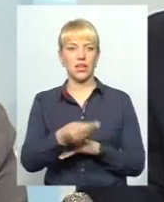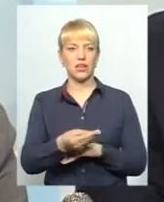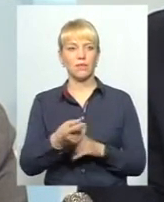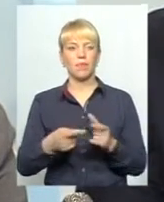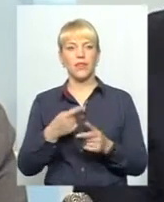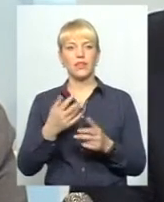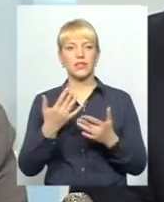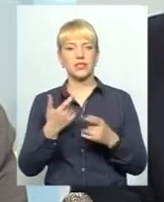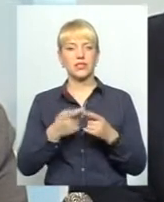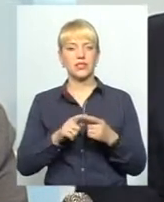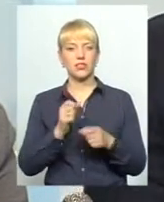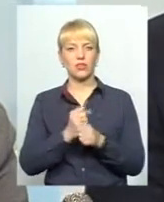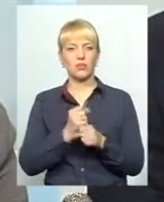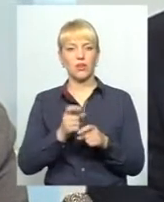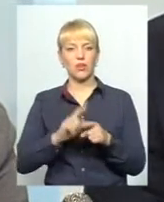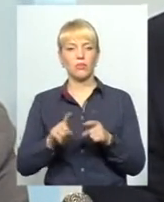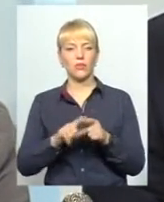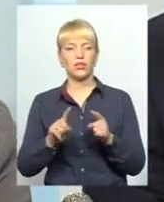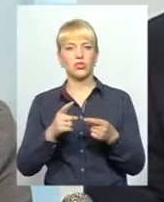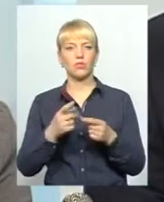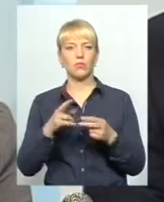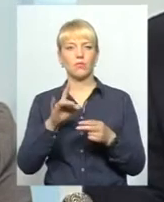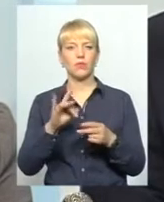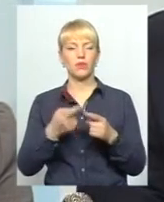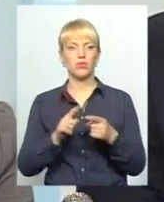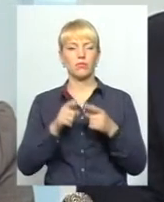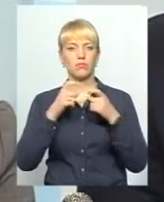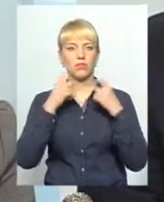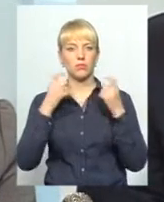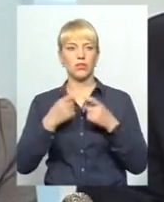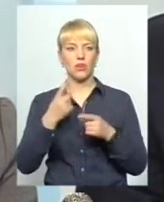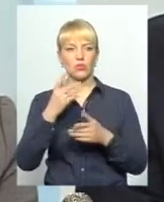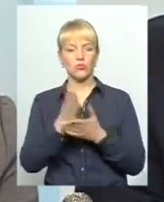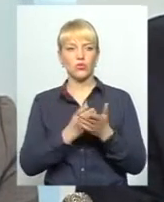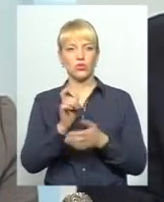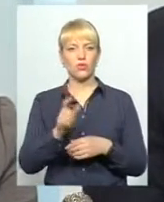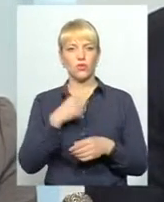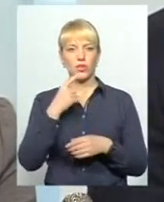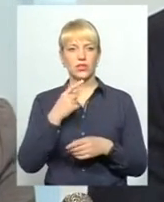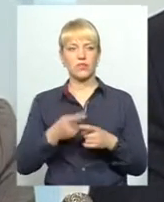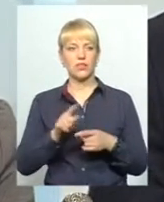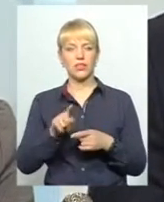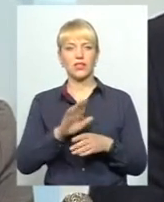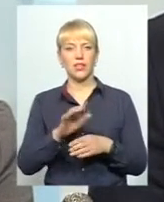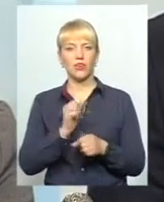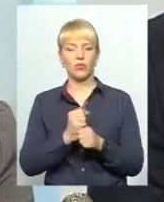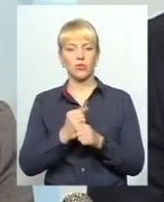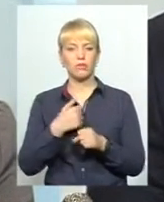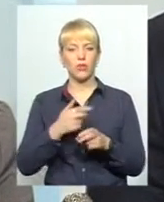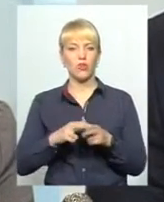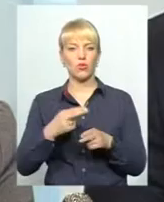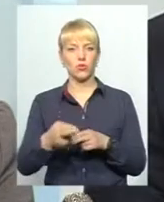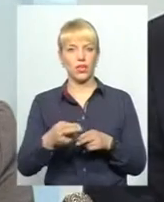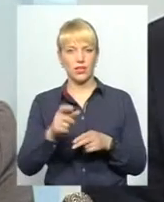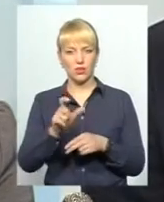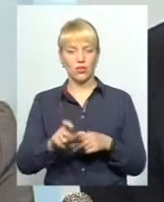Наскільки це зробили оперативно? І вибачте, чому при цьому посміхалися? Я одному чиновнику казав, слухай, ти не робиш задовження цій людині.